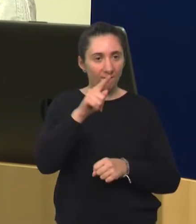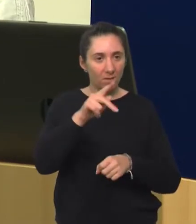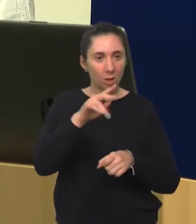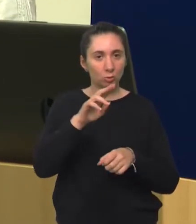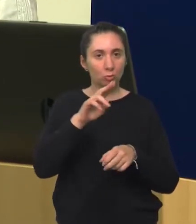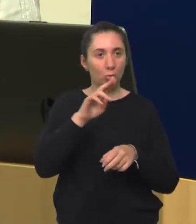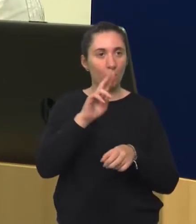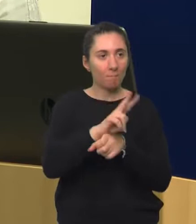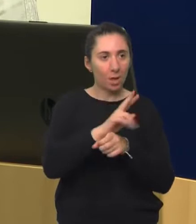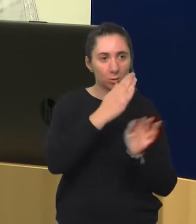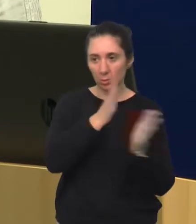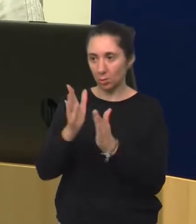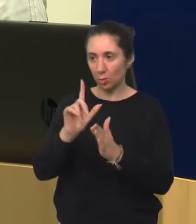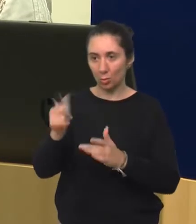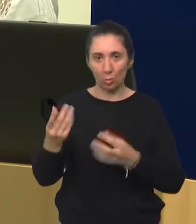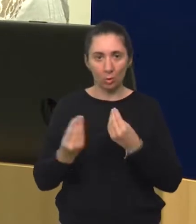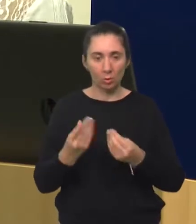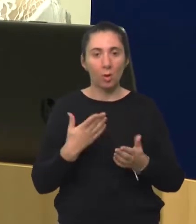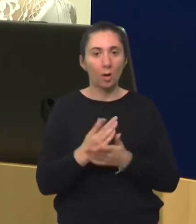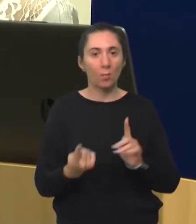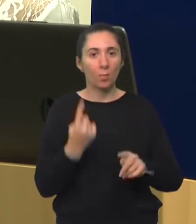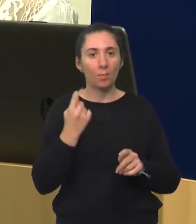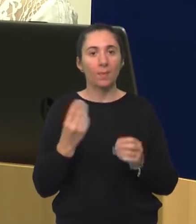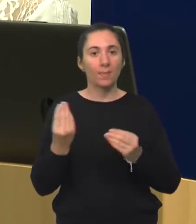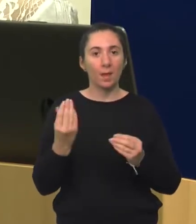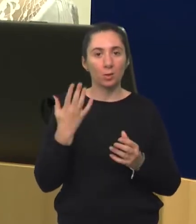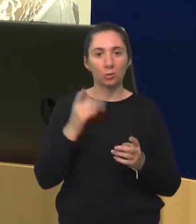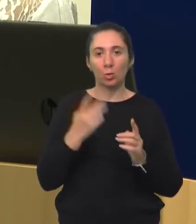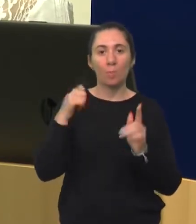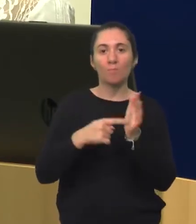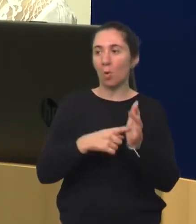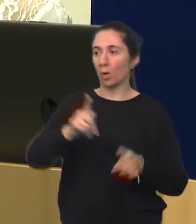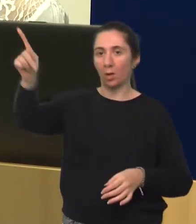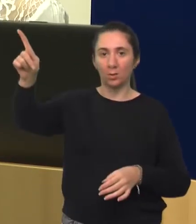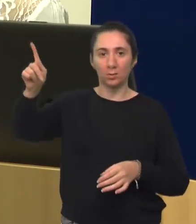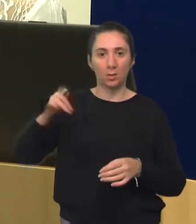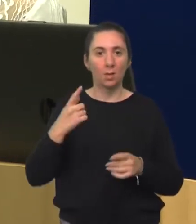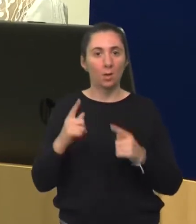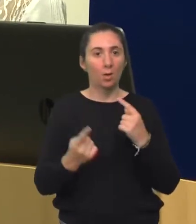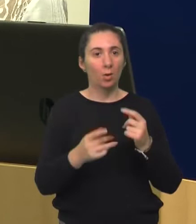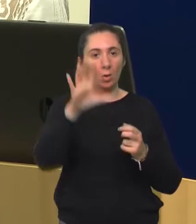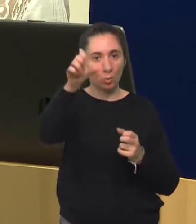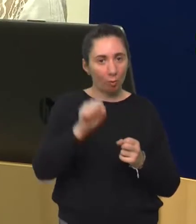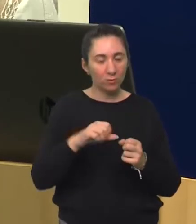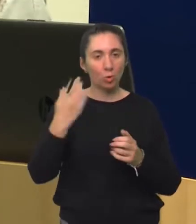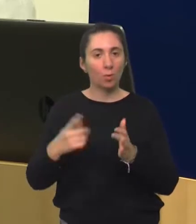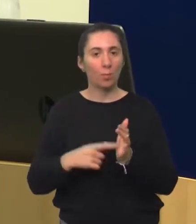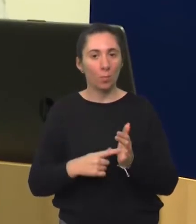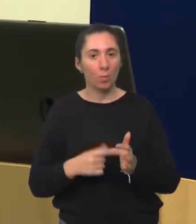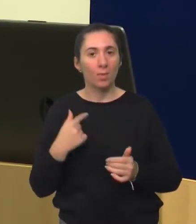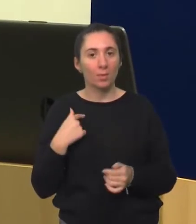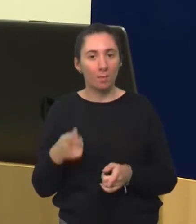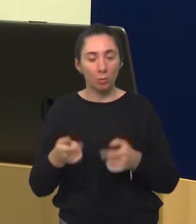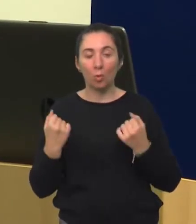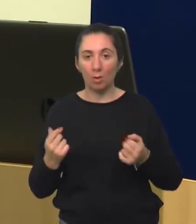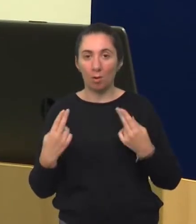priusmjeri na nešto drugo. A to se obično pojavljuje kada se pojavi gesta. I to gesta pokazivanja. Prije toga ide gesta dohvaćanja, onda ide gesta pokazivanja. Nama je ona